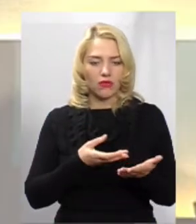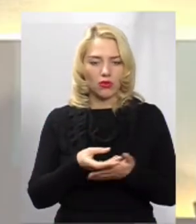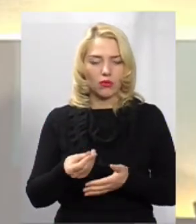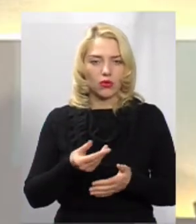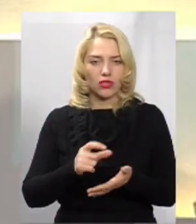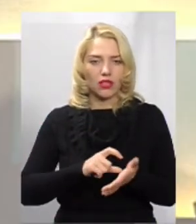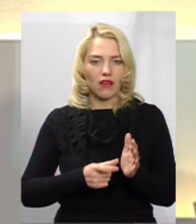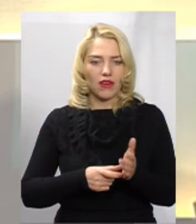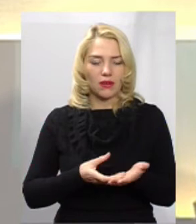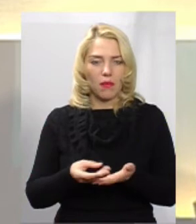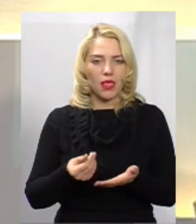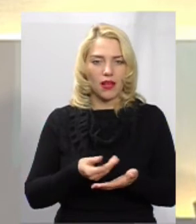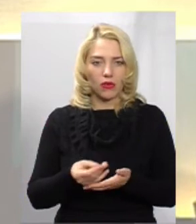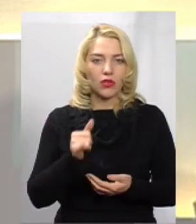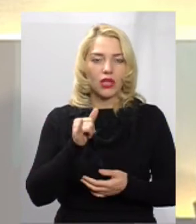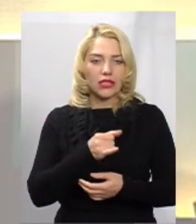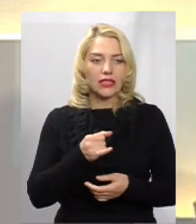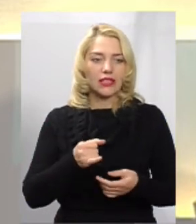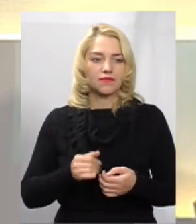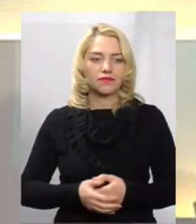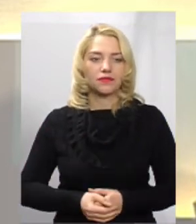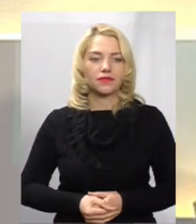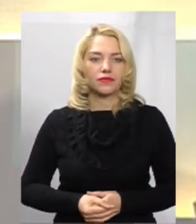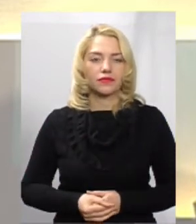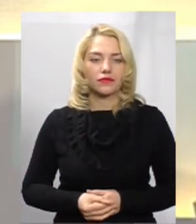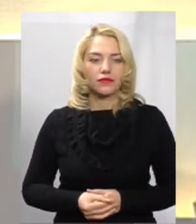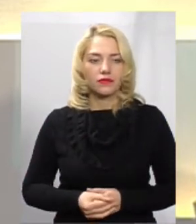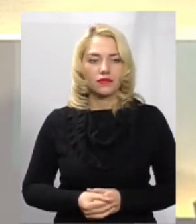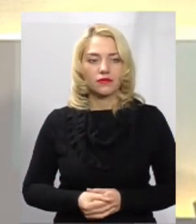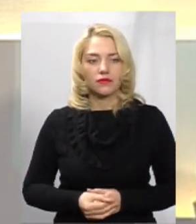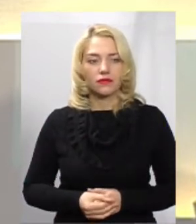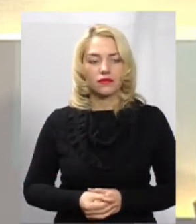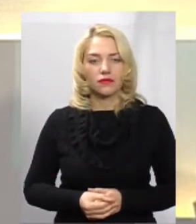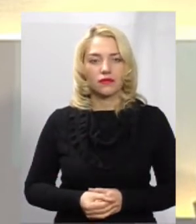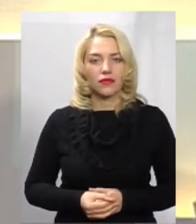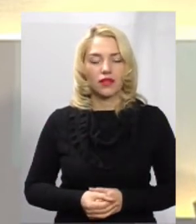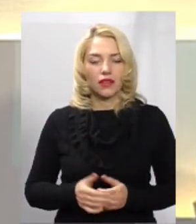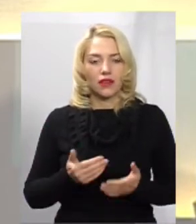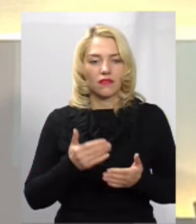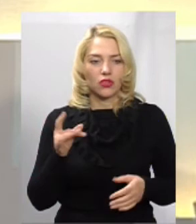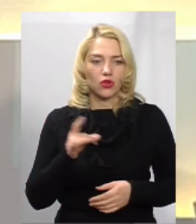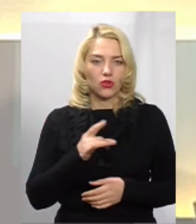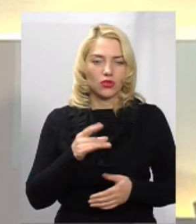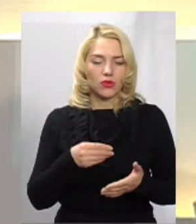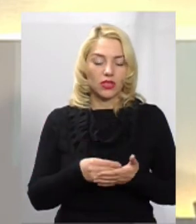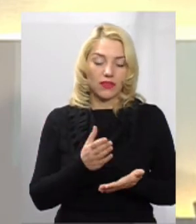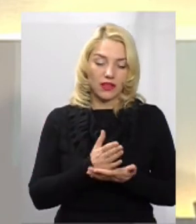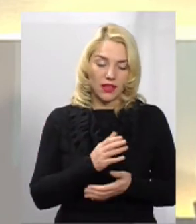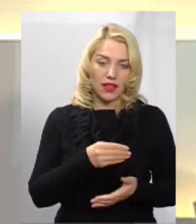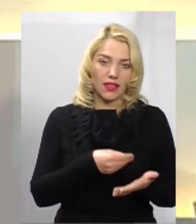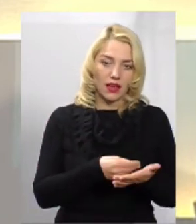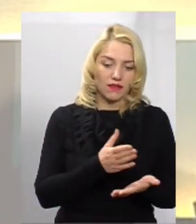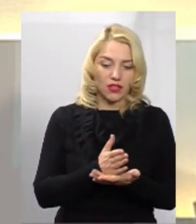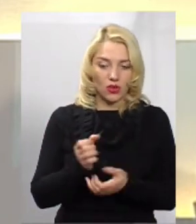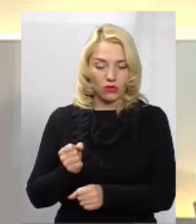цю послугу. І, в принципі, від розміру тариф. Є тариф, є